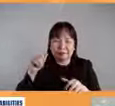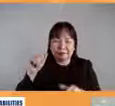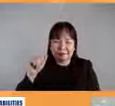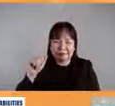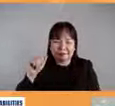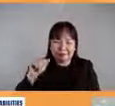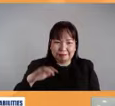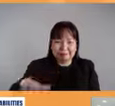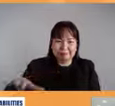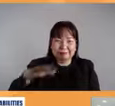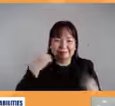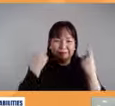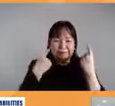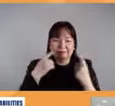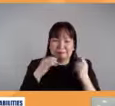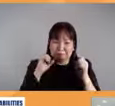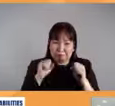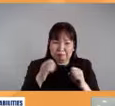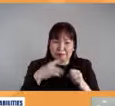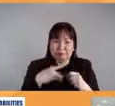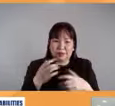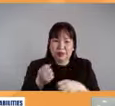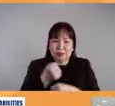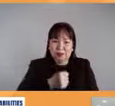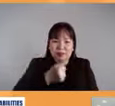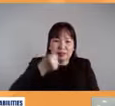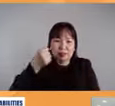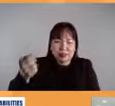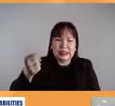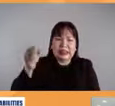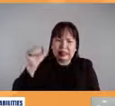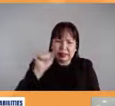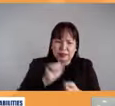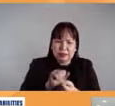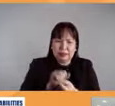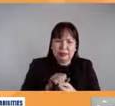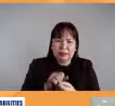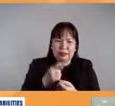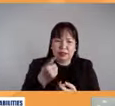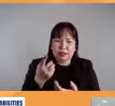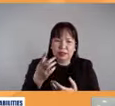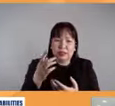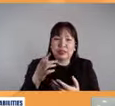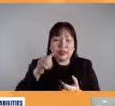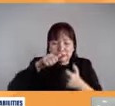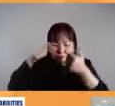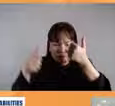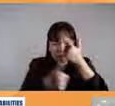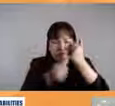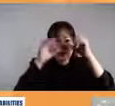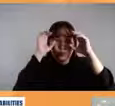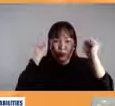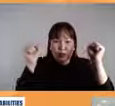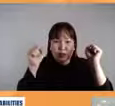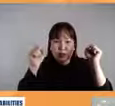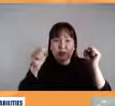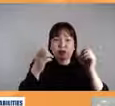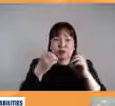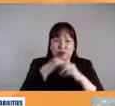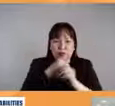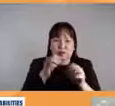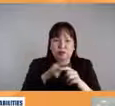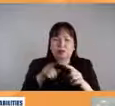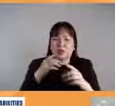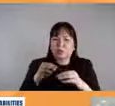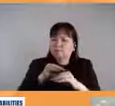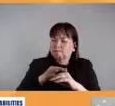pwede gusto namin mailagayan sa Office of the President para magtaroon ng influence